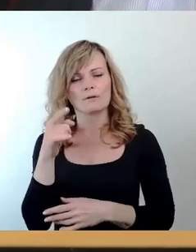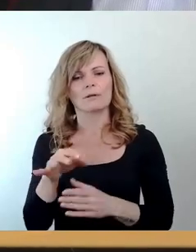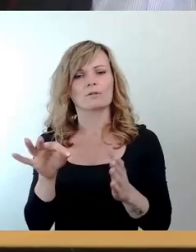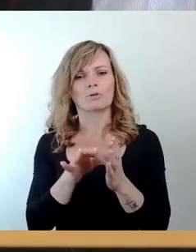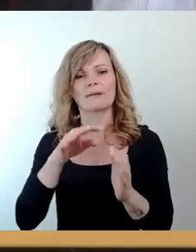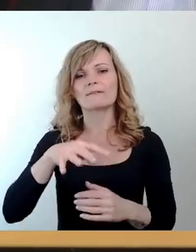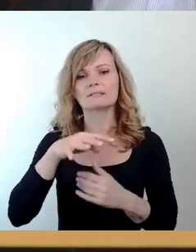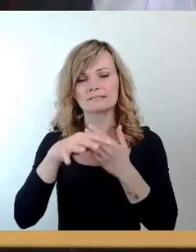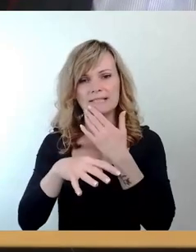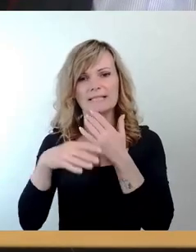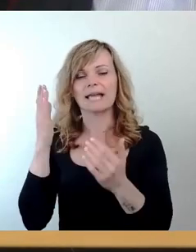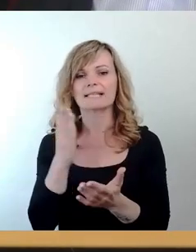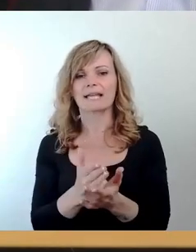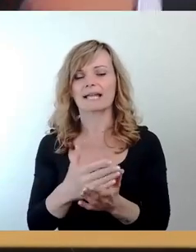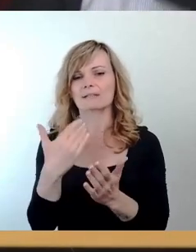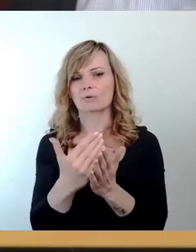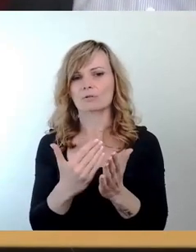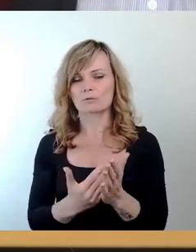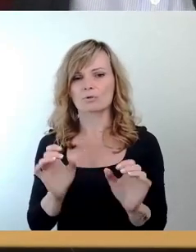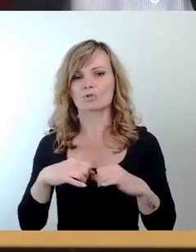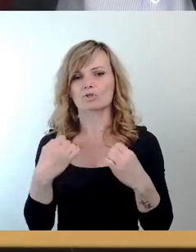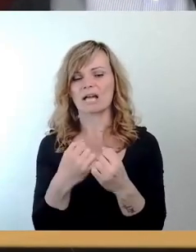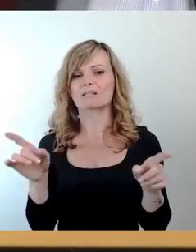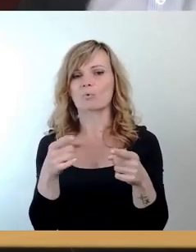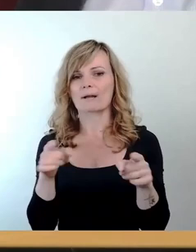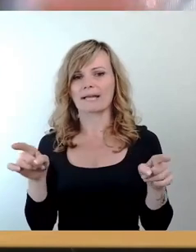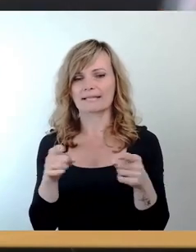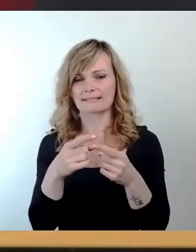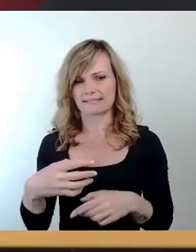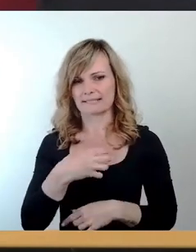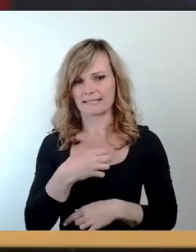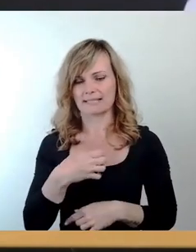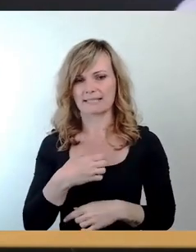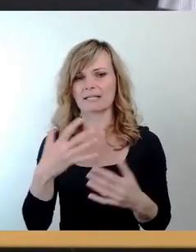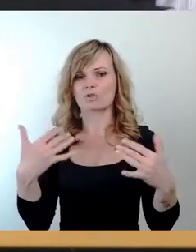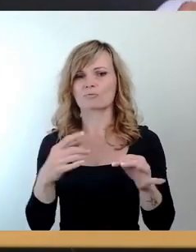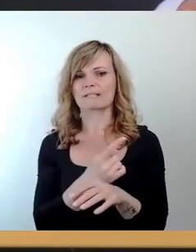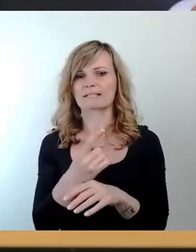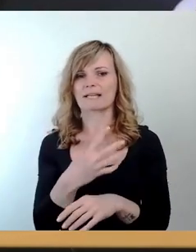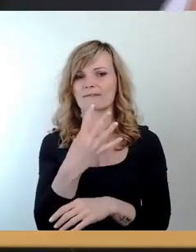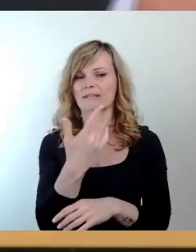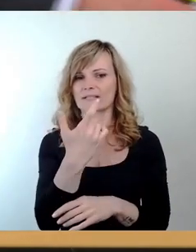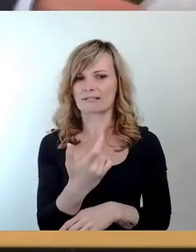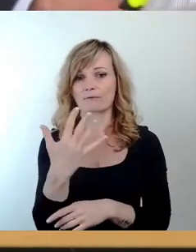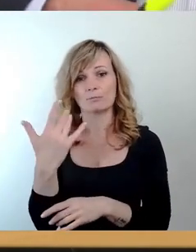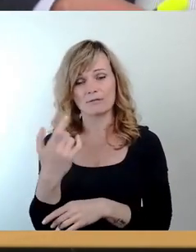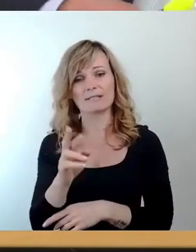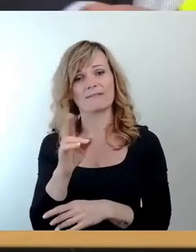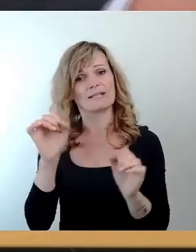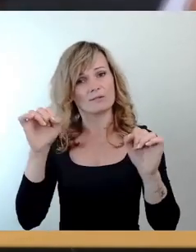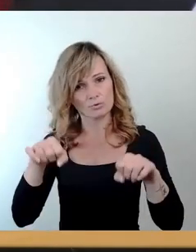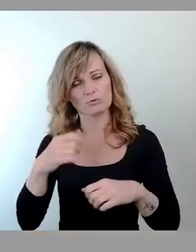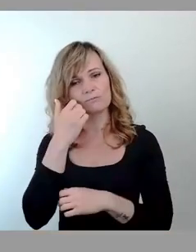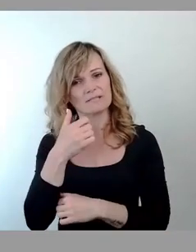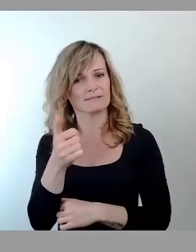Entgeltordnung Staatsoperette Dresden ab der Spielzeit 24, 25. Wer hier zustimmen kann, dem bitte ich um das Stimmzeichen.